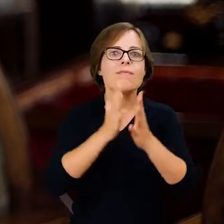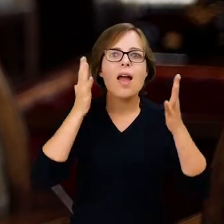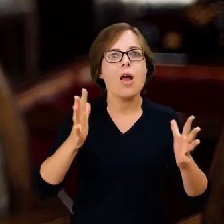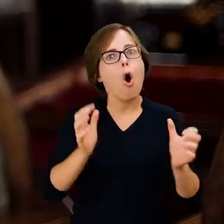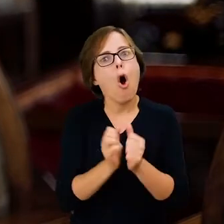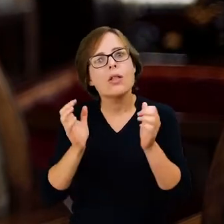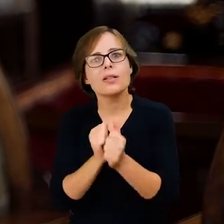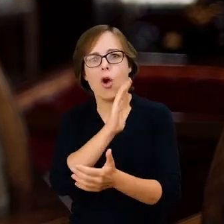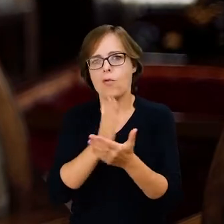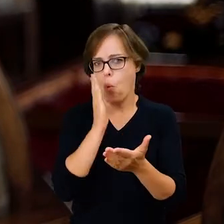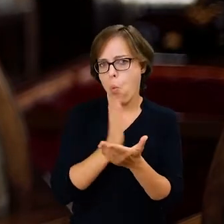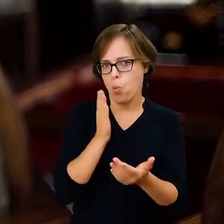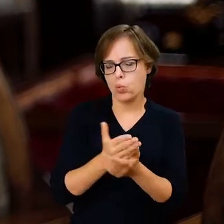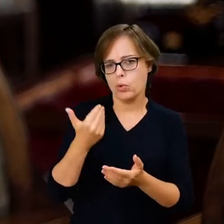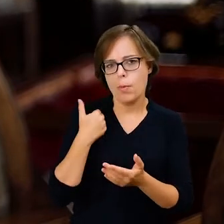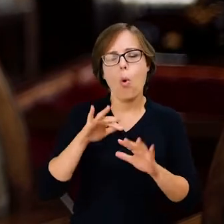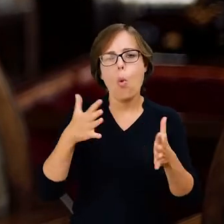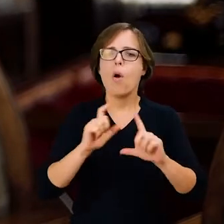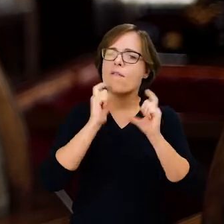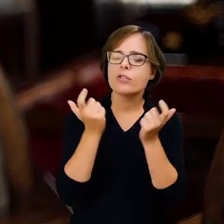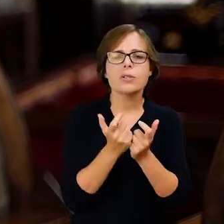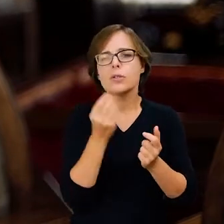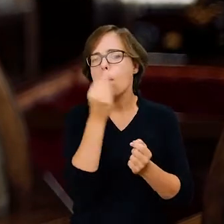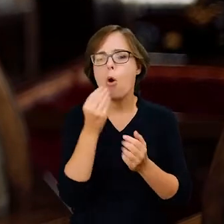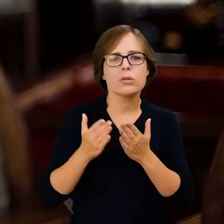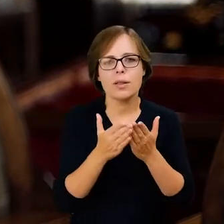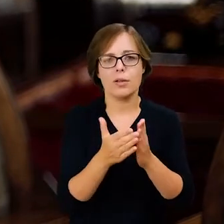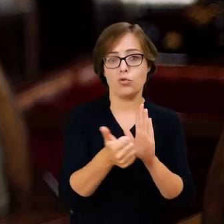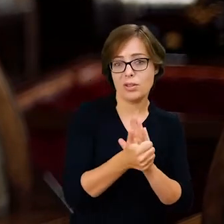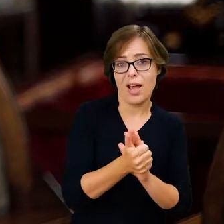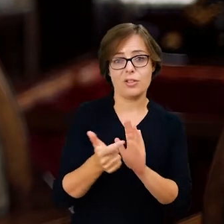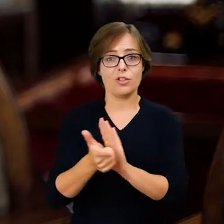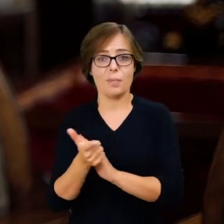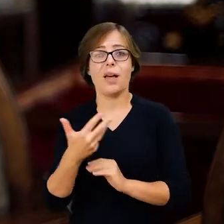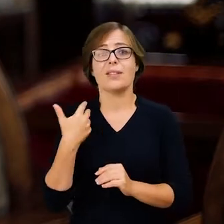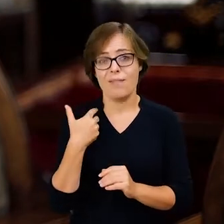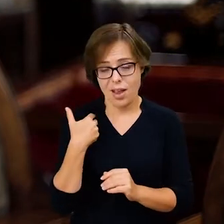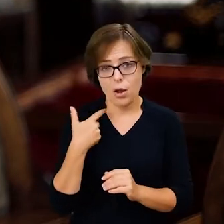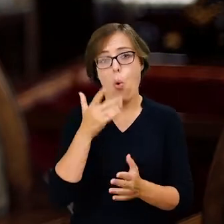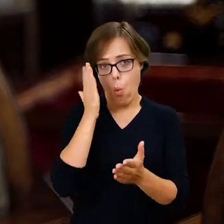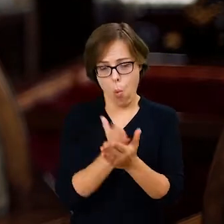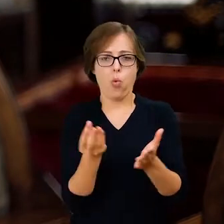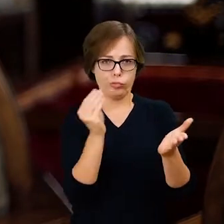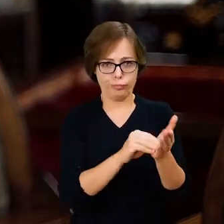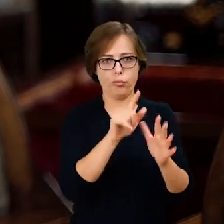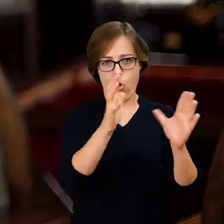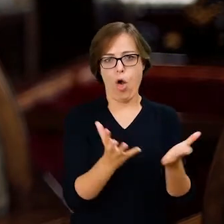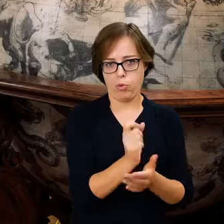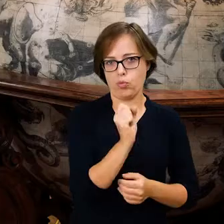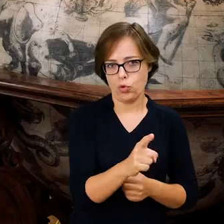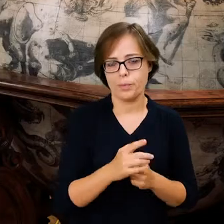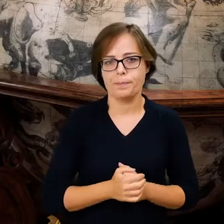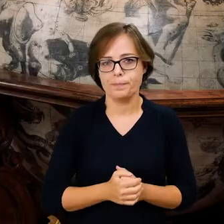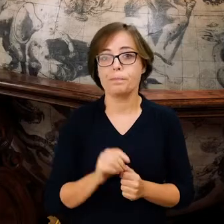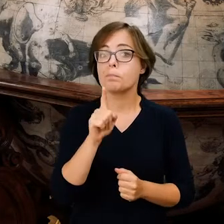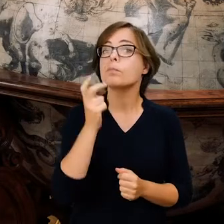geograficznych, a więc wszystkie te trasy morskie z przełomu XVI, a potem XVII wieku zostały już tutaj naniesione.